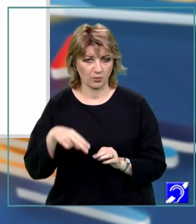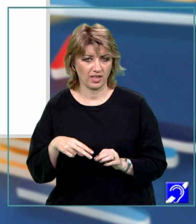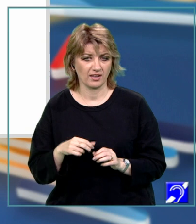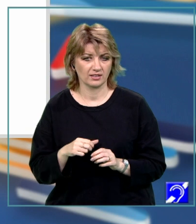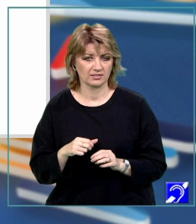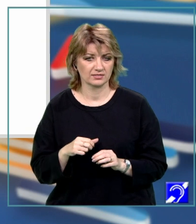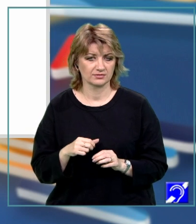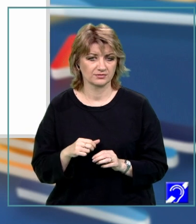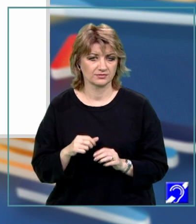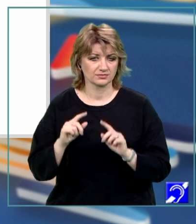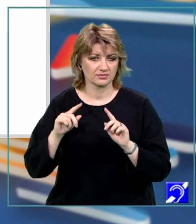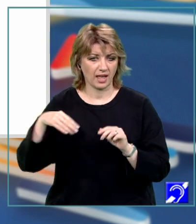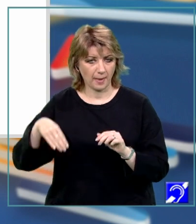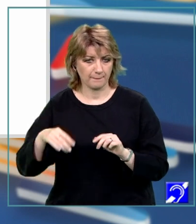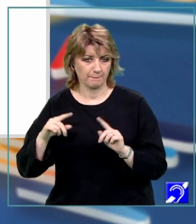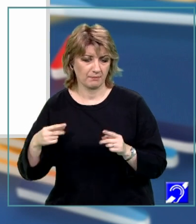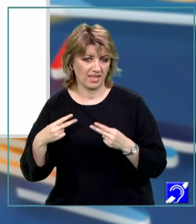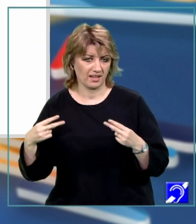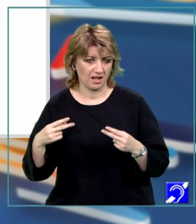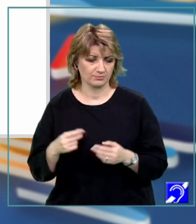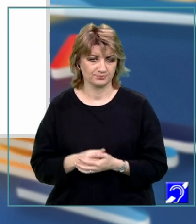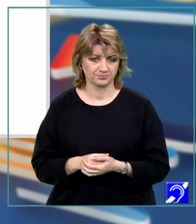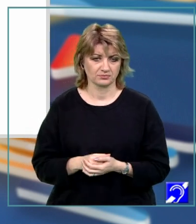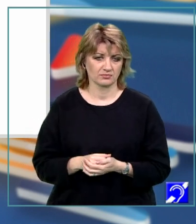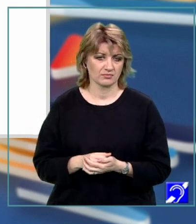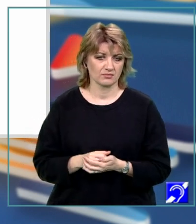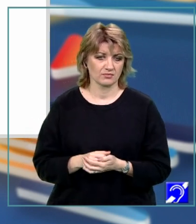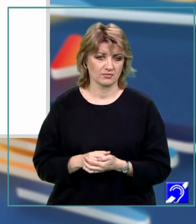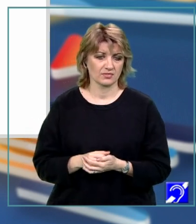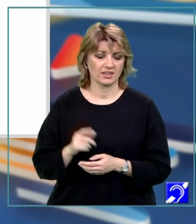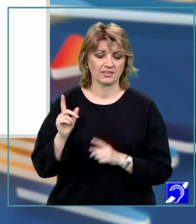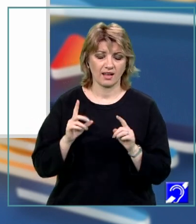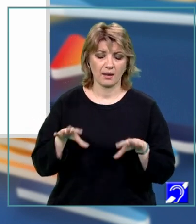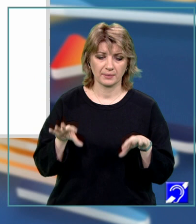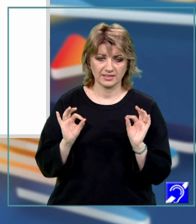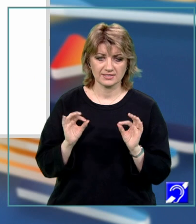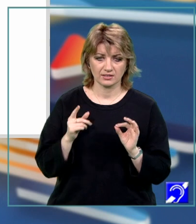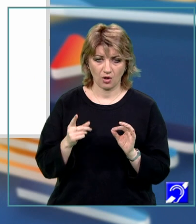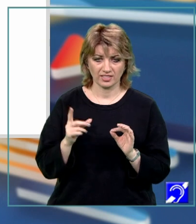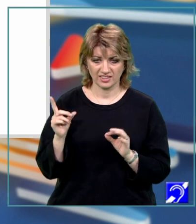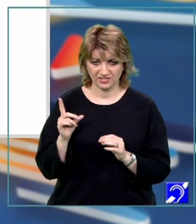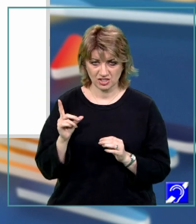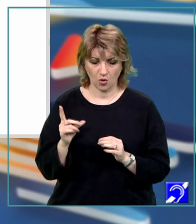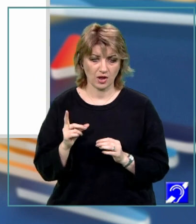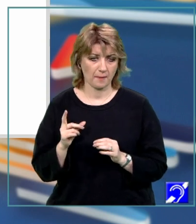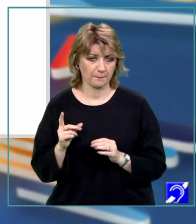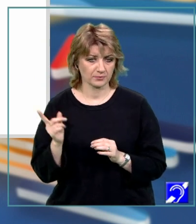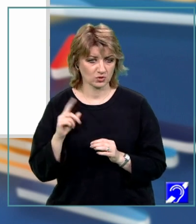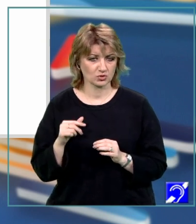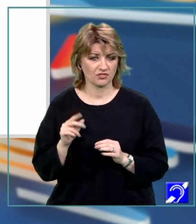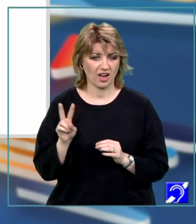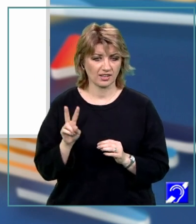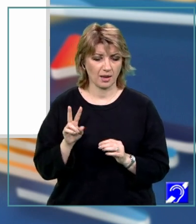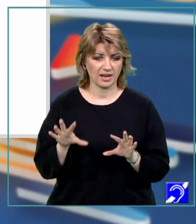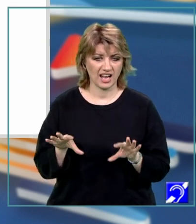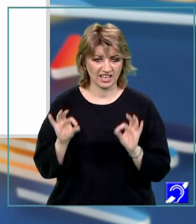Folosim biblioteca SIMES pentru această funcție SQRT. Dacă am găsit un astfel de divizor, atunci variabila